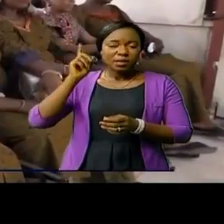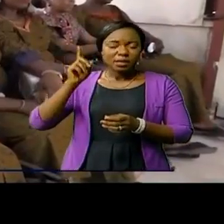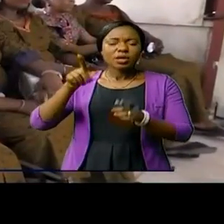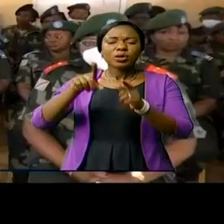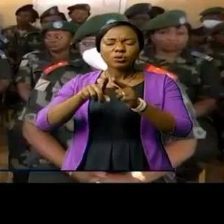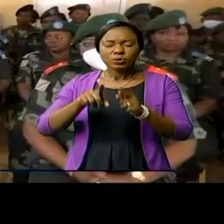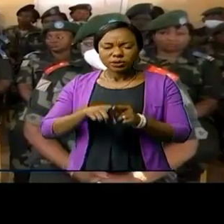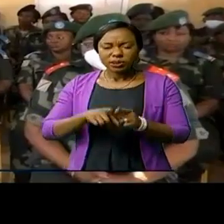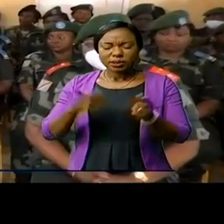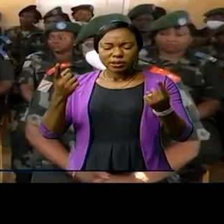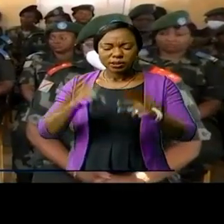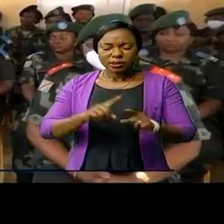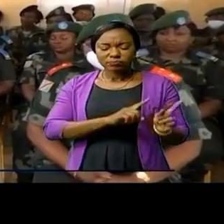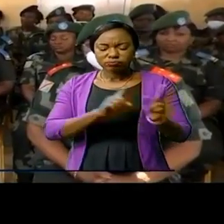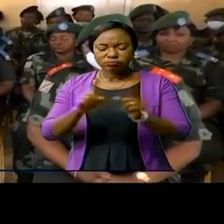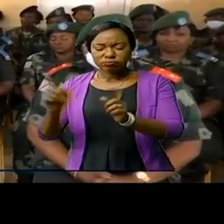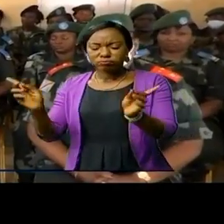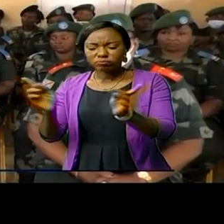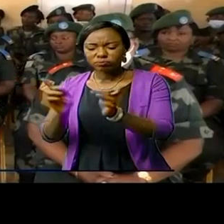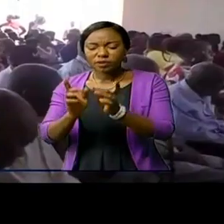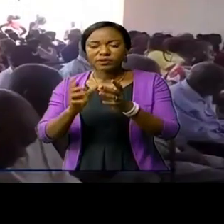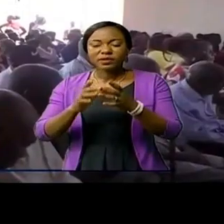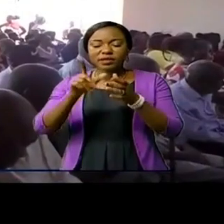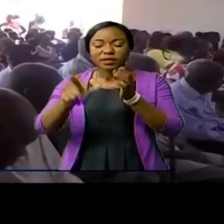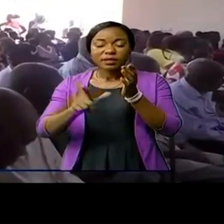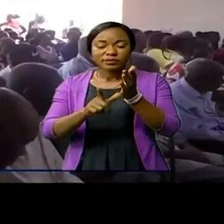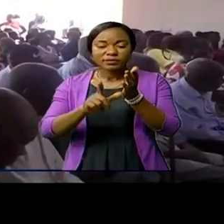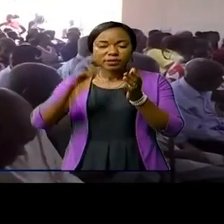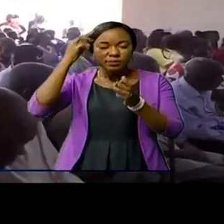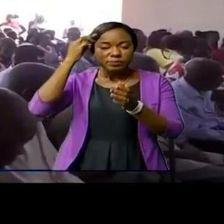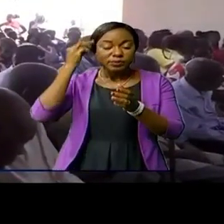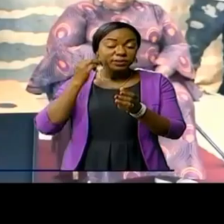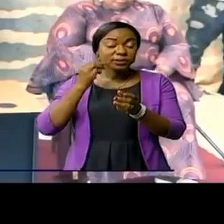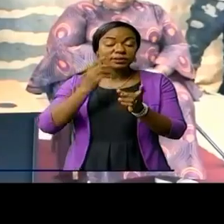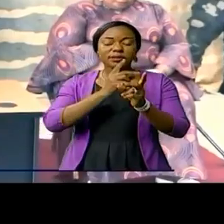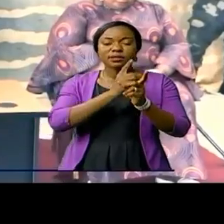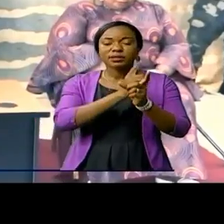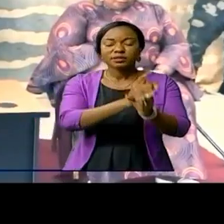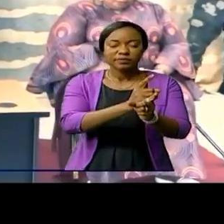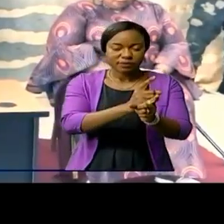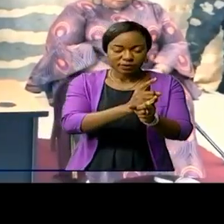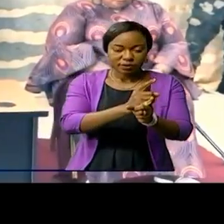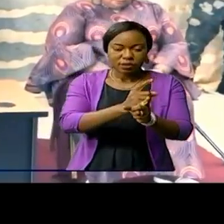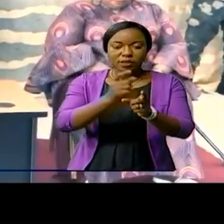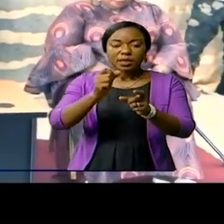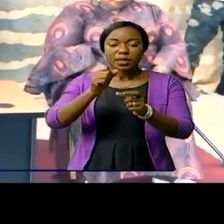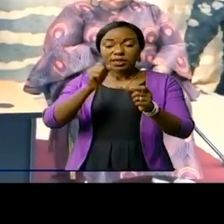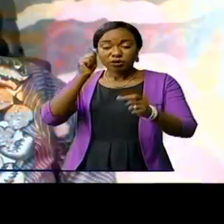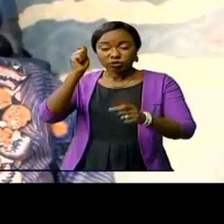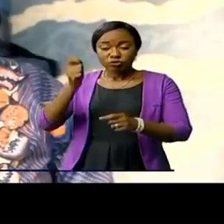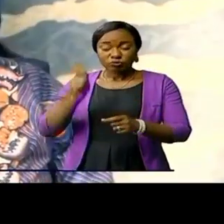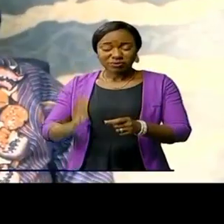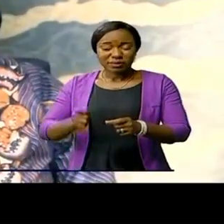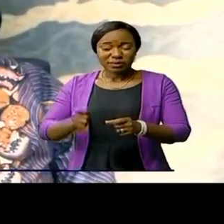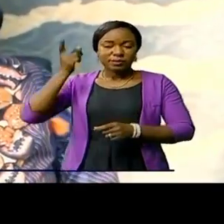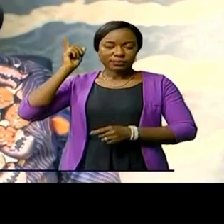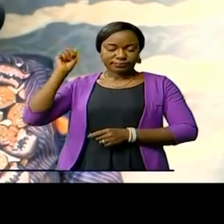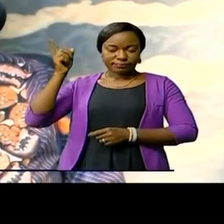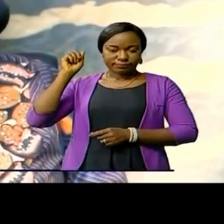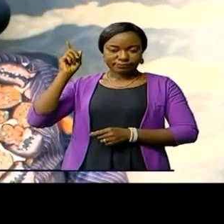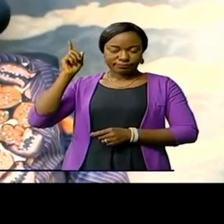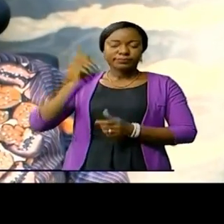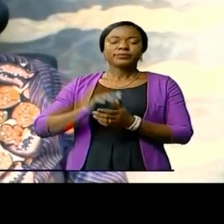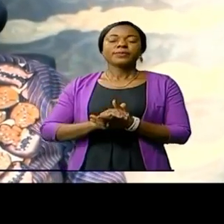lors de leur rencontre avec la vice-ministre de la Défense nationale et aux anciens combattants, Mme Séraphine